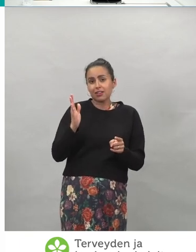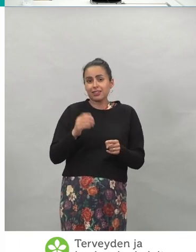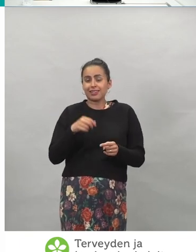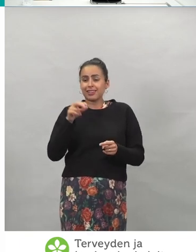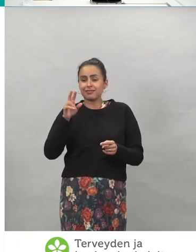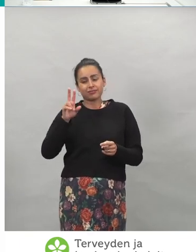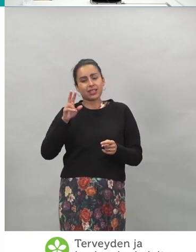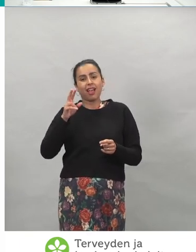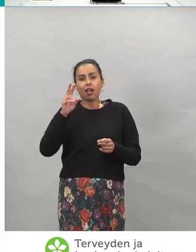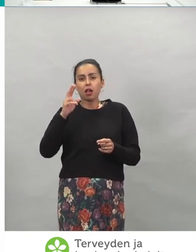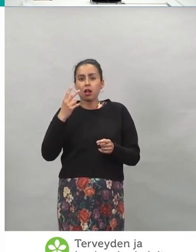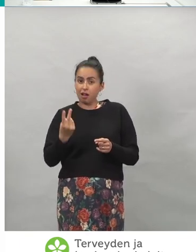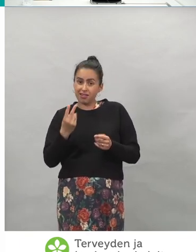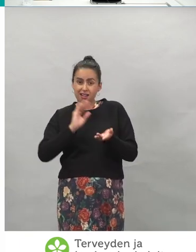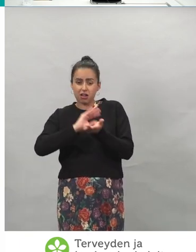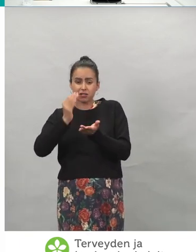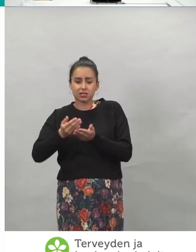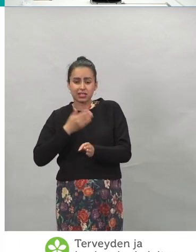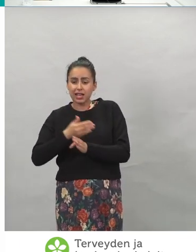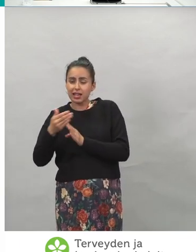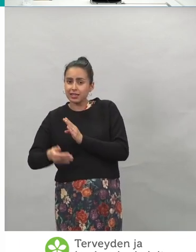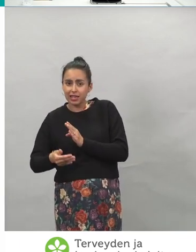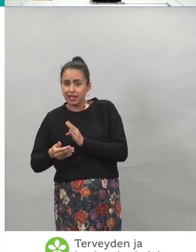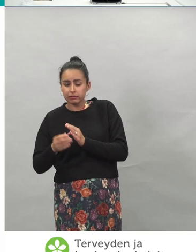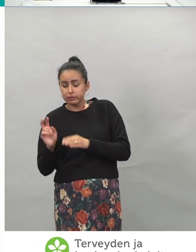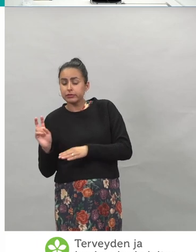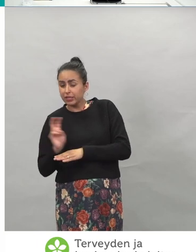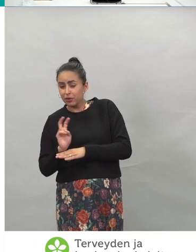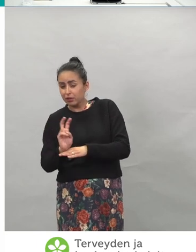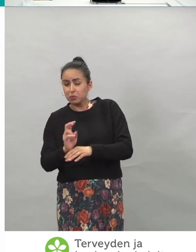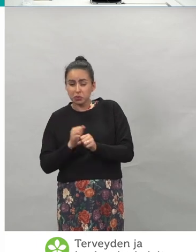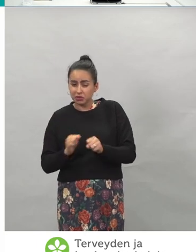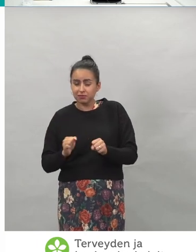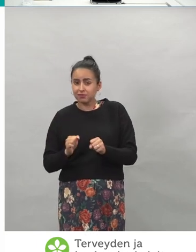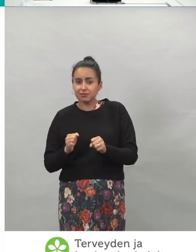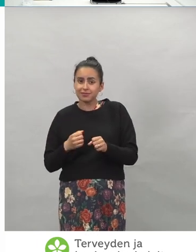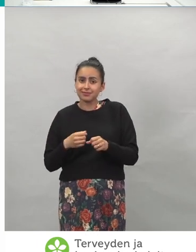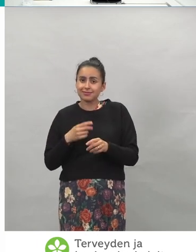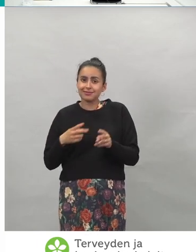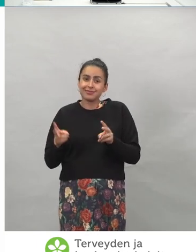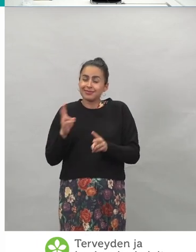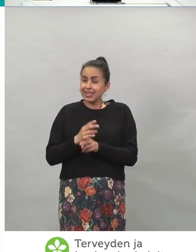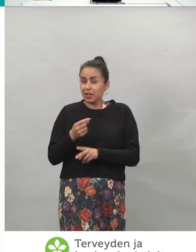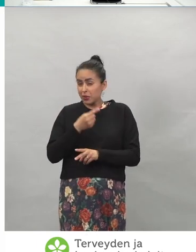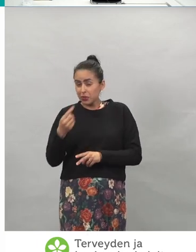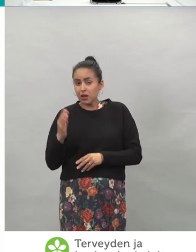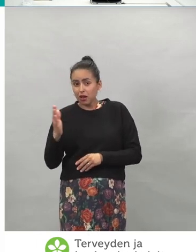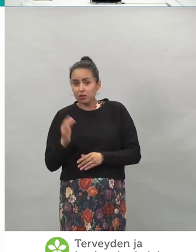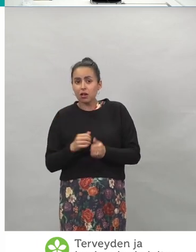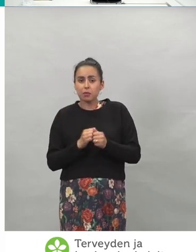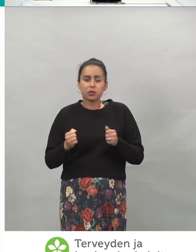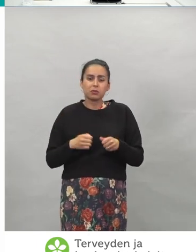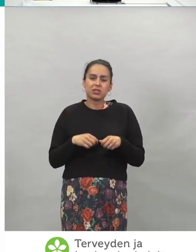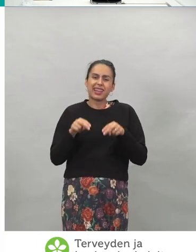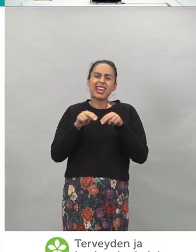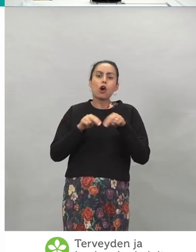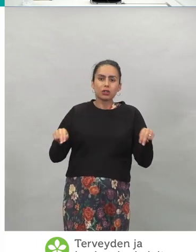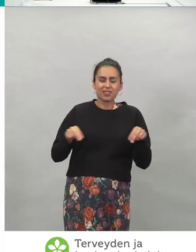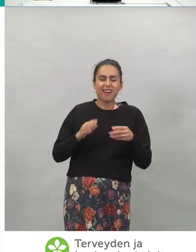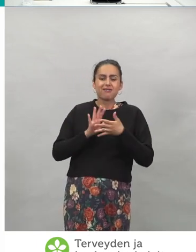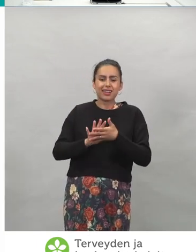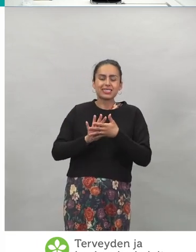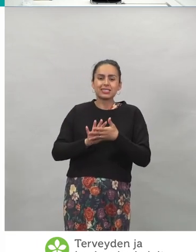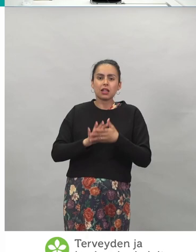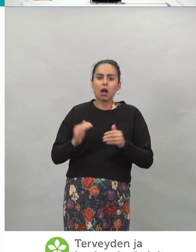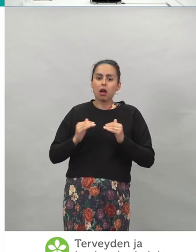jälkeen. Mitä me tiedetään kahden annoksen jälkeen on, että nämä vasta-ainetasot, neutroloivia vasta-aineta, ne on erittäin